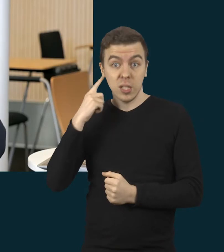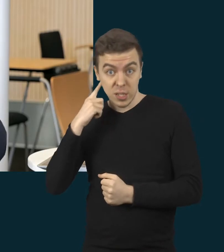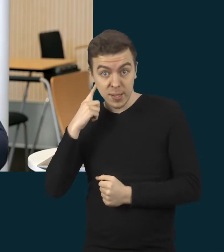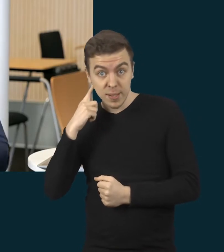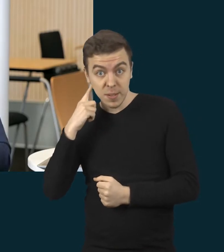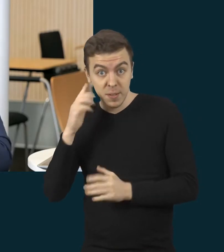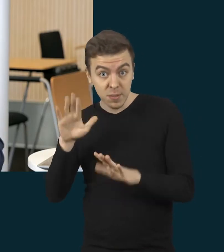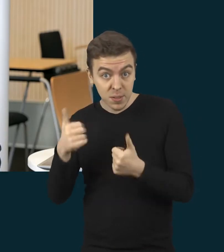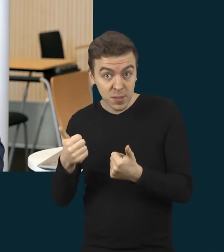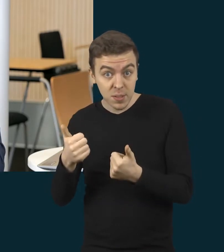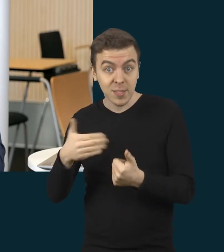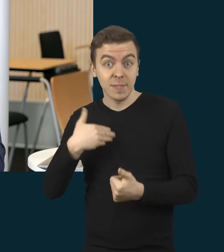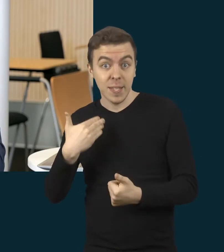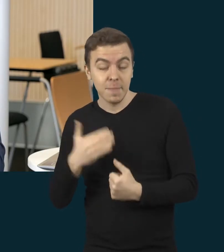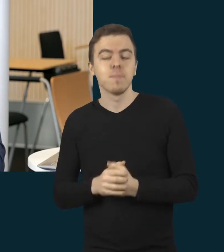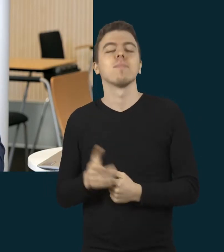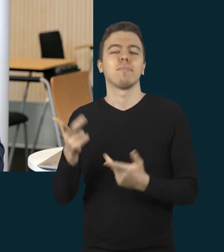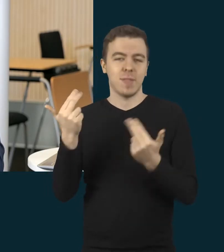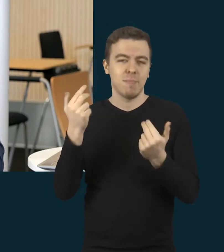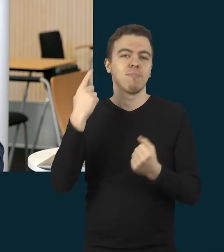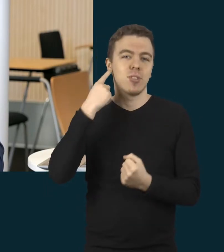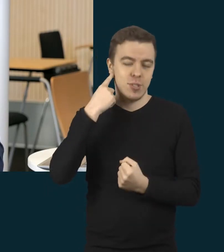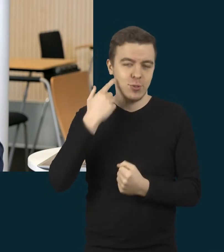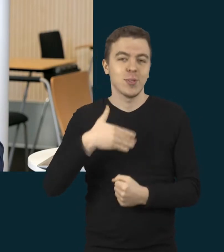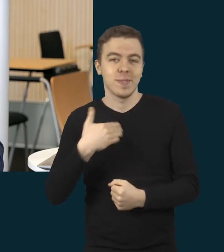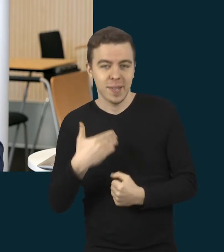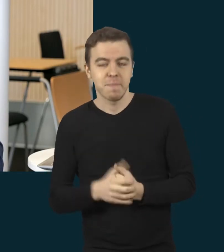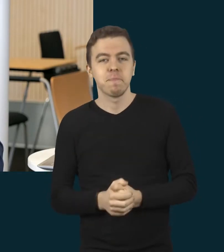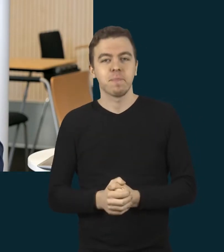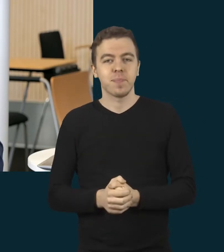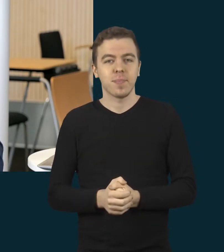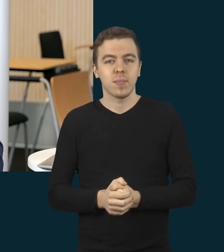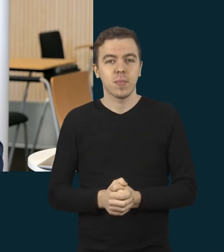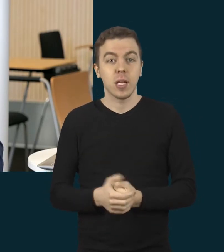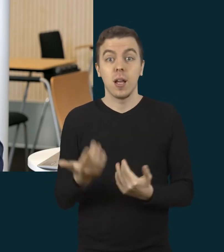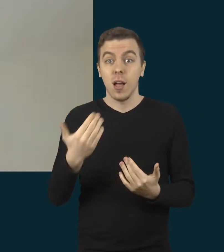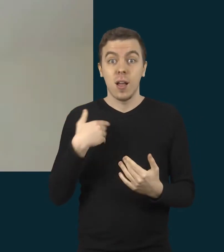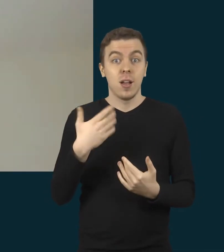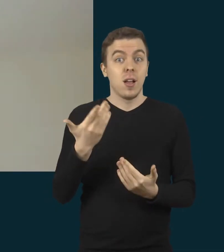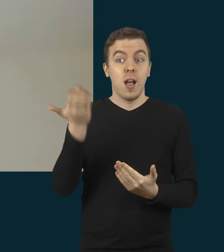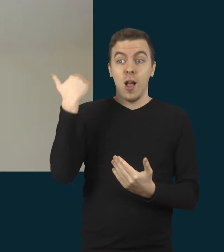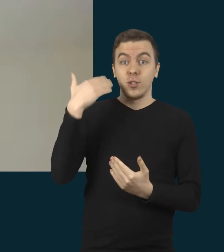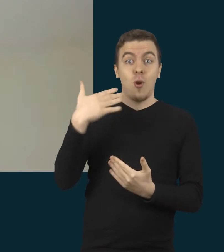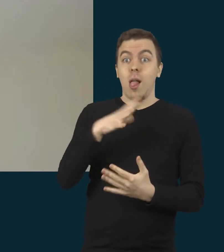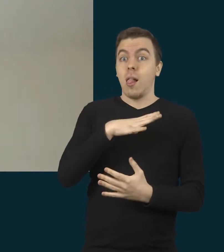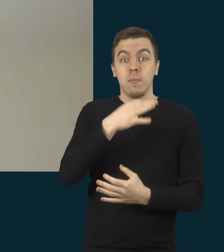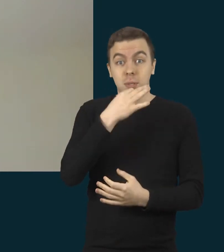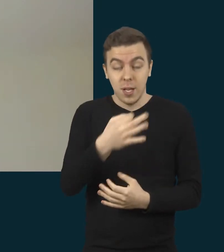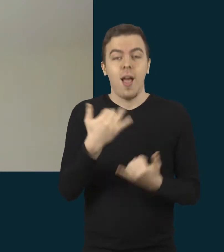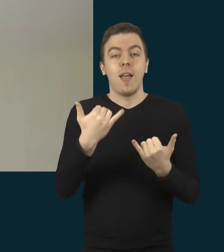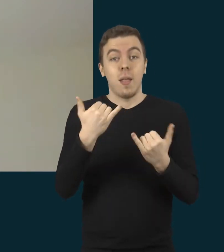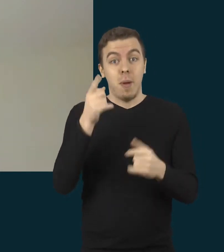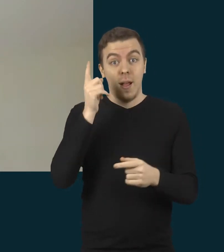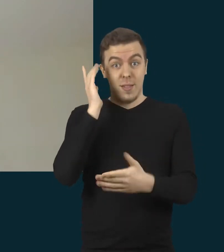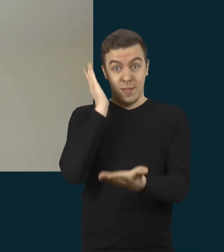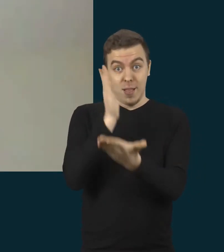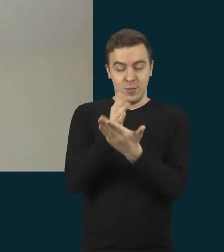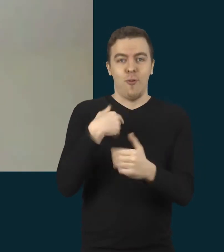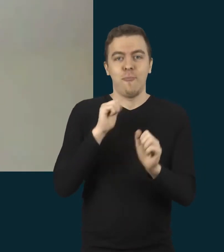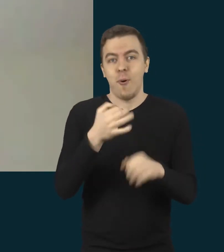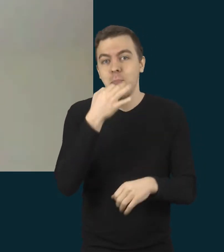Taip, girdžiu. Sveiki. Aš neturėjau progos, tai pasinaudosiu tiesioginę etarių progą.